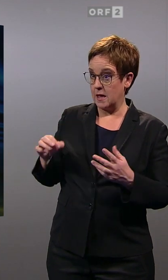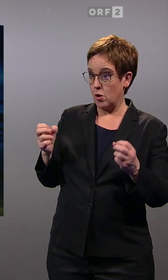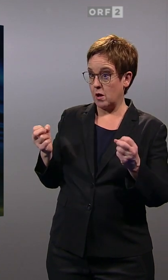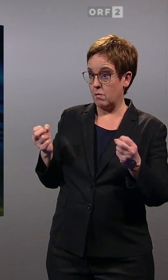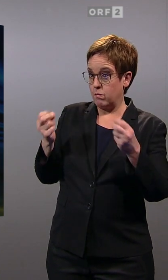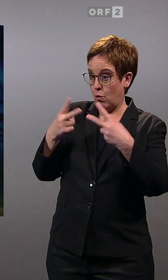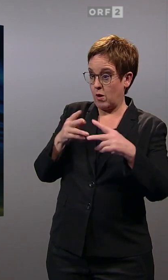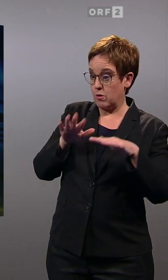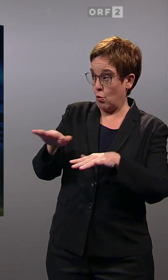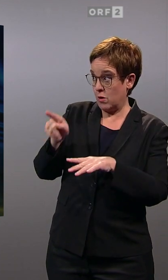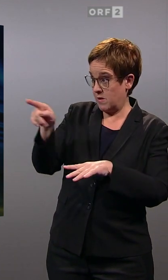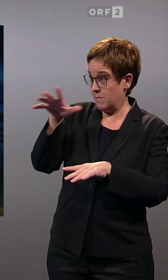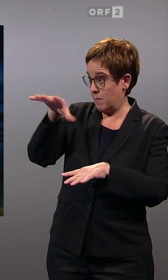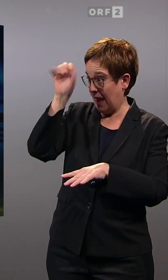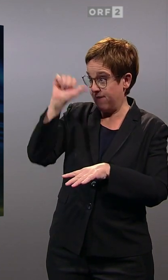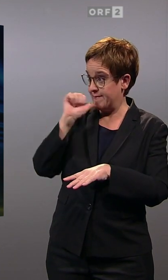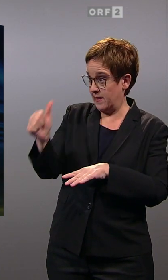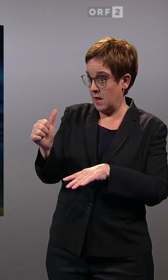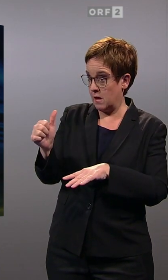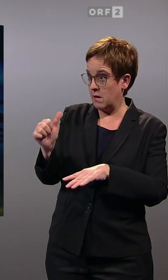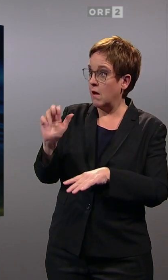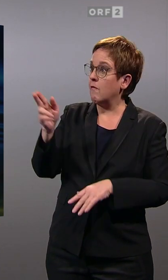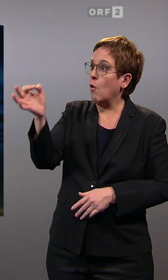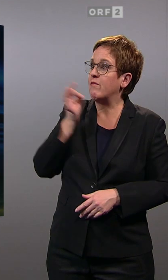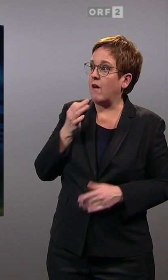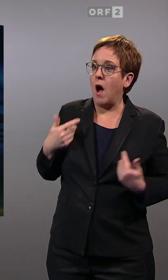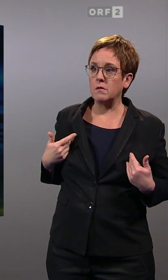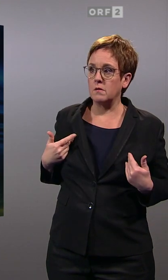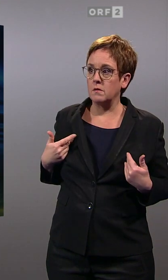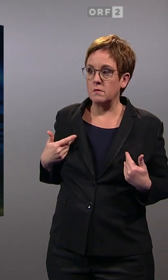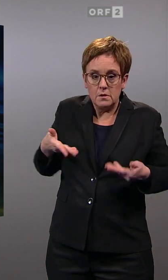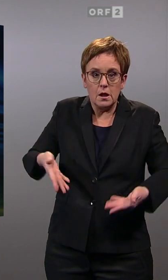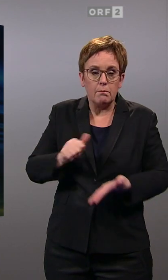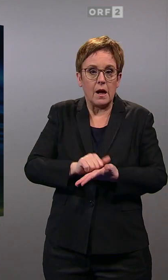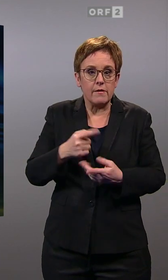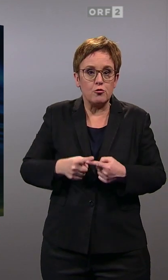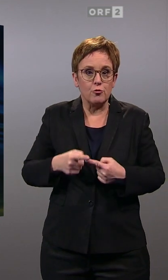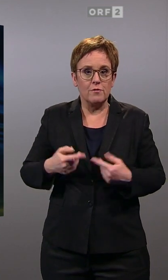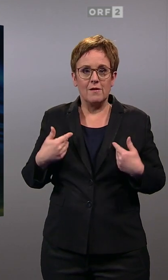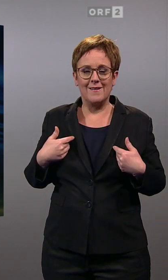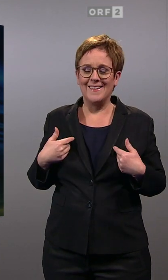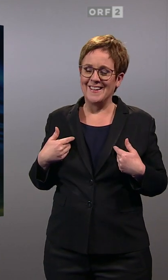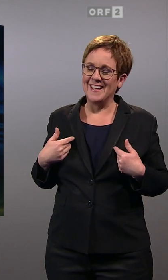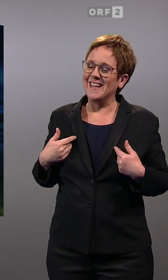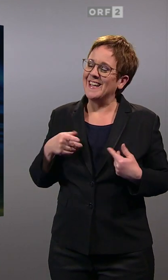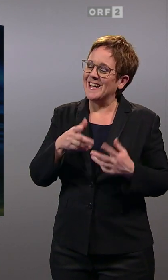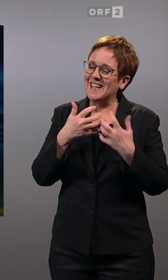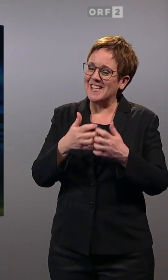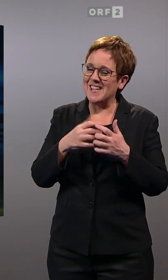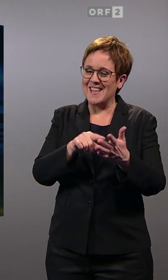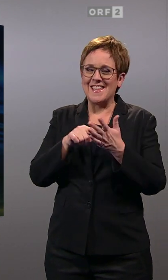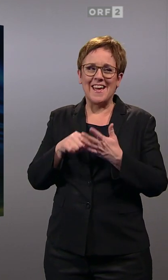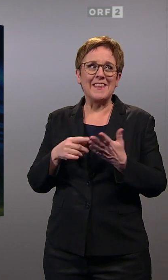Donaubrücke nicht erkennen, warum fragen Sie mich dann überhaupt hier in der Pressestunde? Diese Anekdote zeigt,